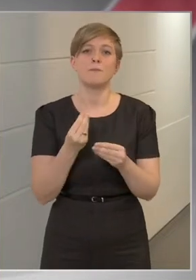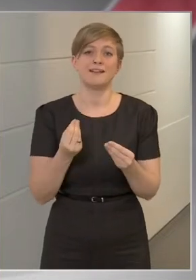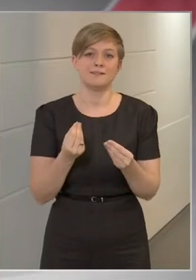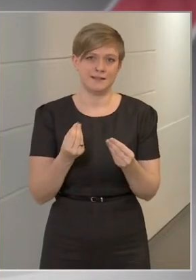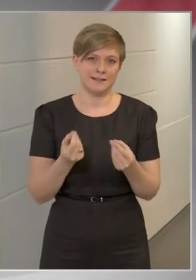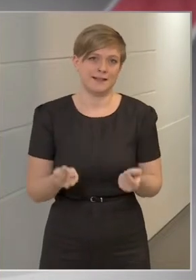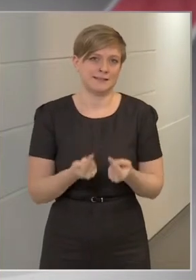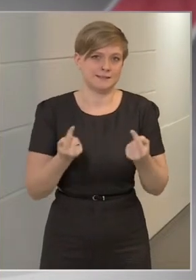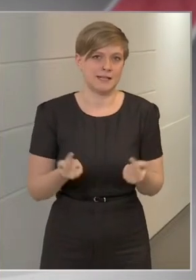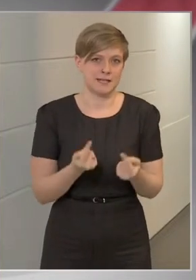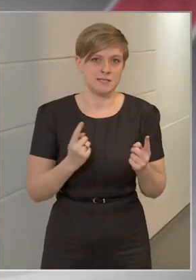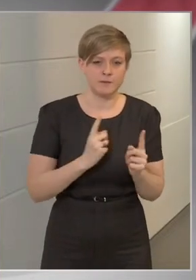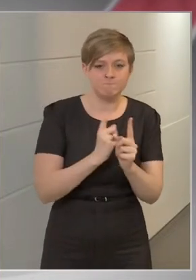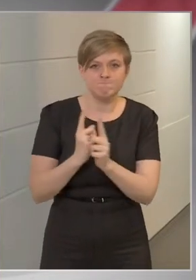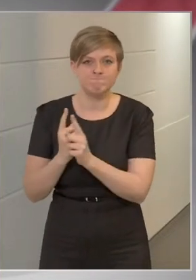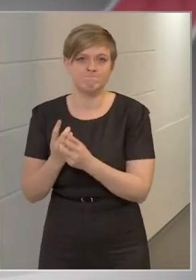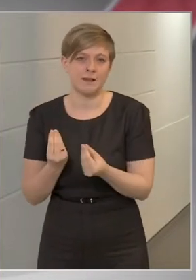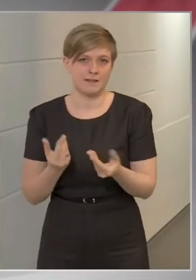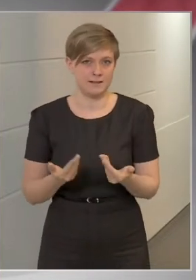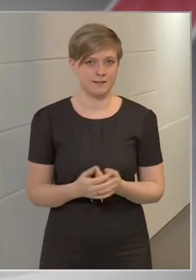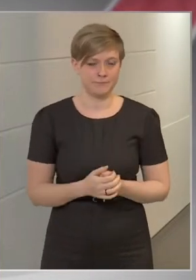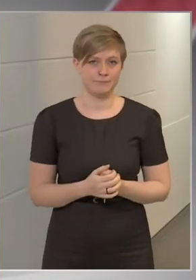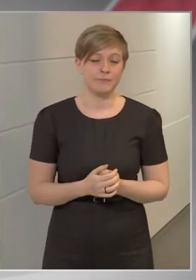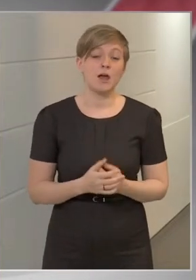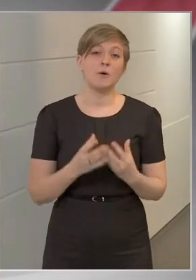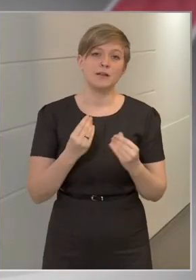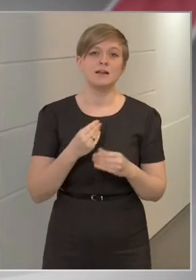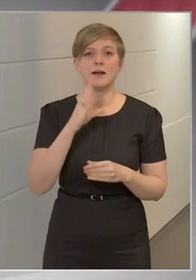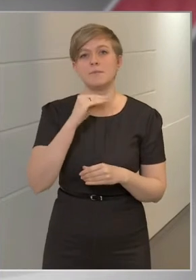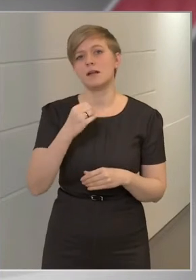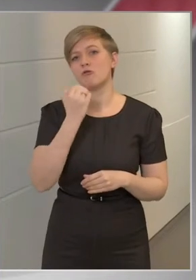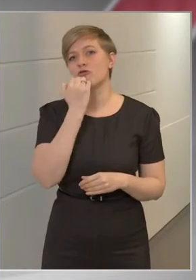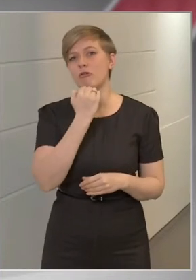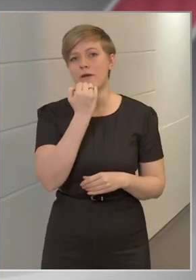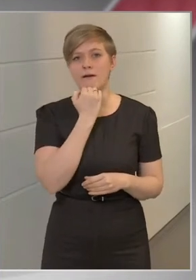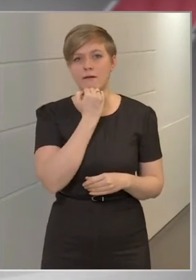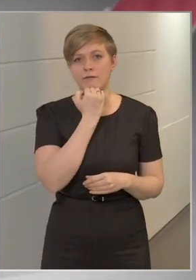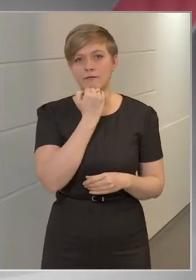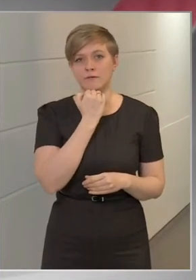intenzív, ezért amennyire az emberek a saját